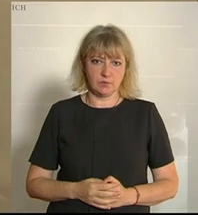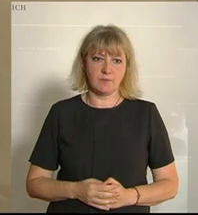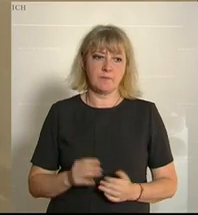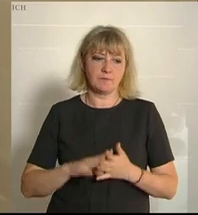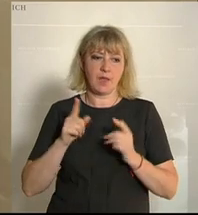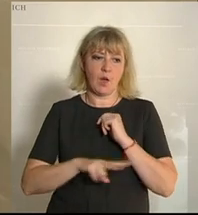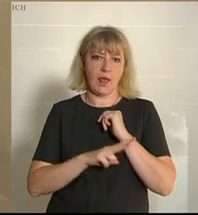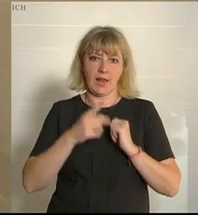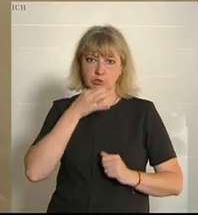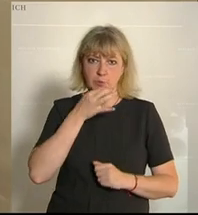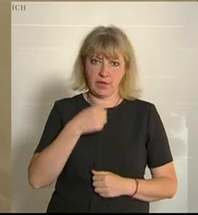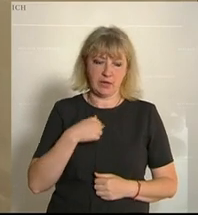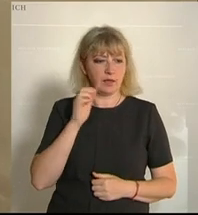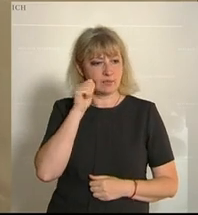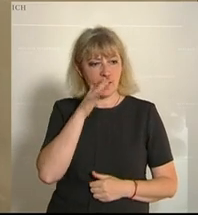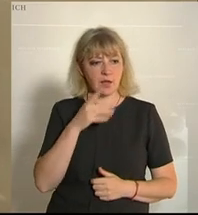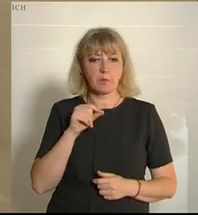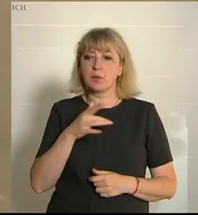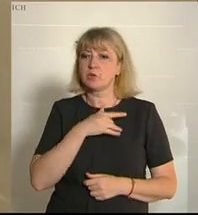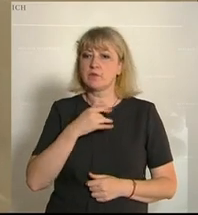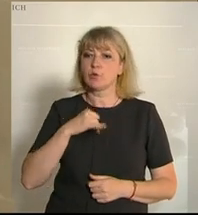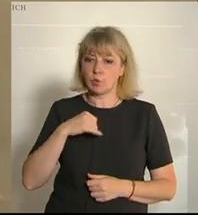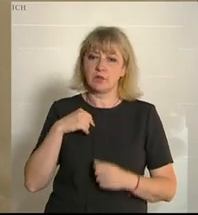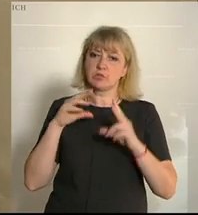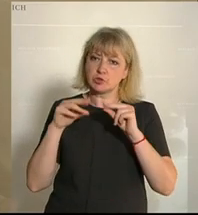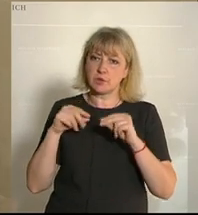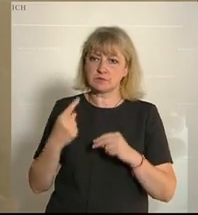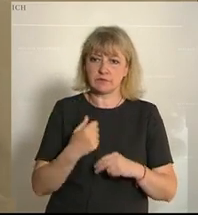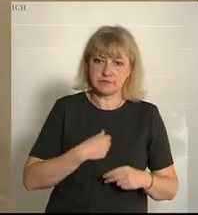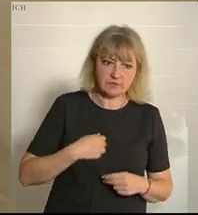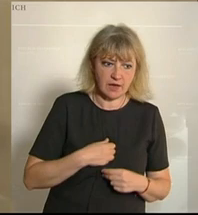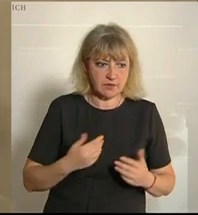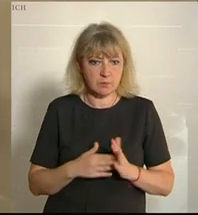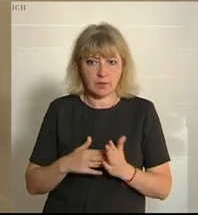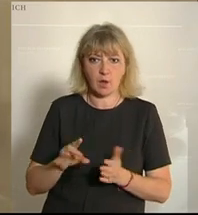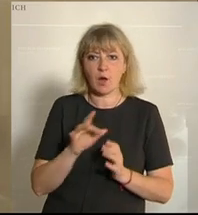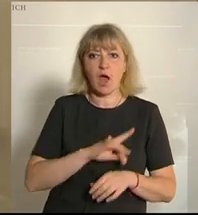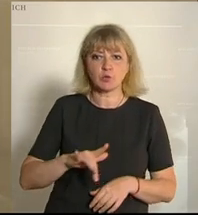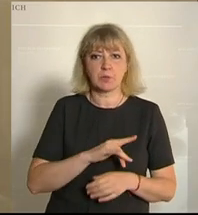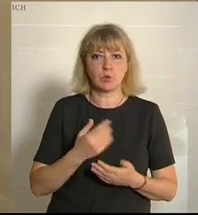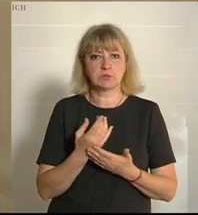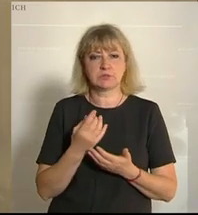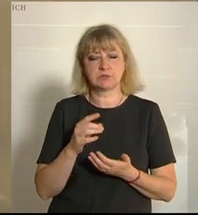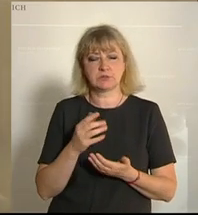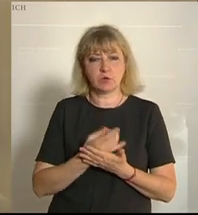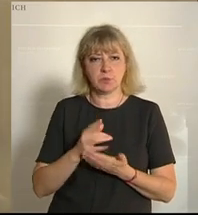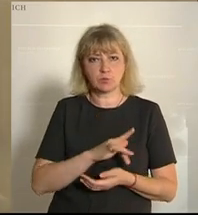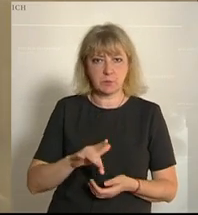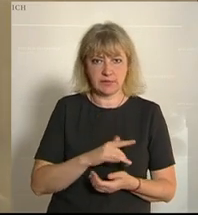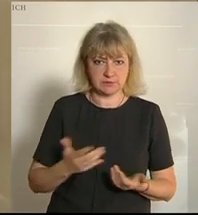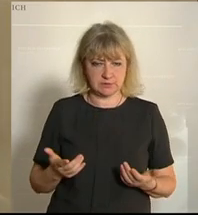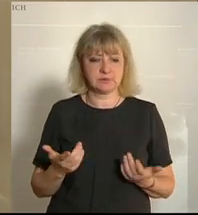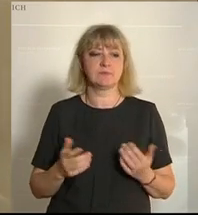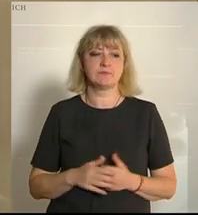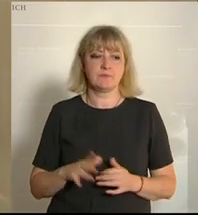Als Lehrlingssprecher bin ich tagtäglich mit betroffenen Jugendlichen im Gespräch, die verzweifelt einen Ausbildungsplatz suchen. Für Menschen, die gerade